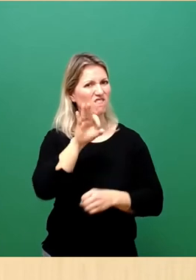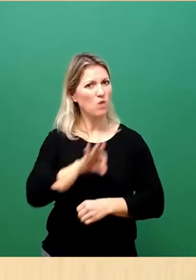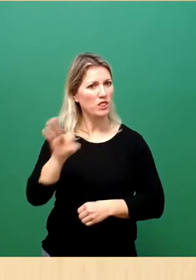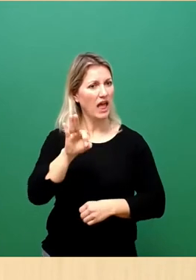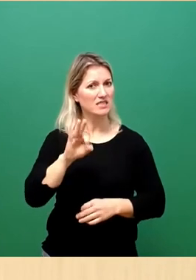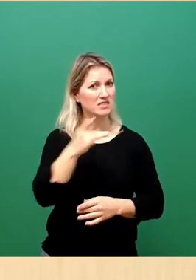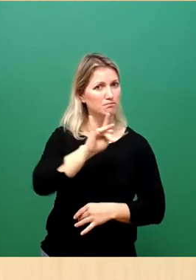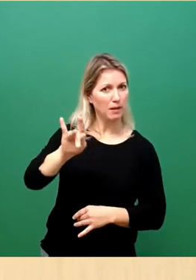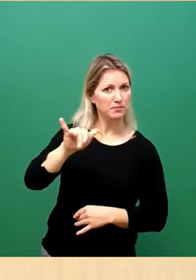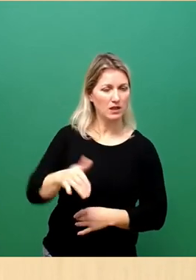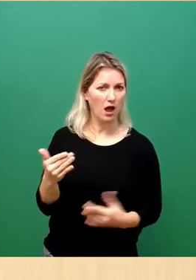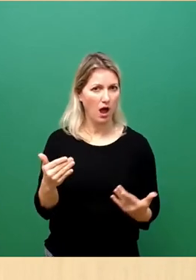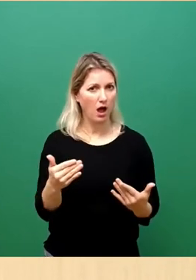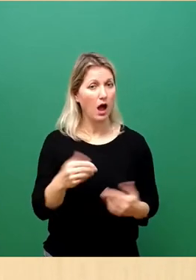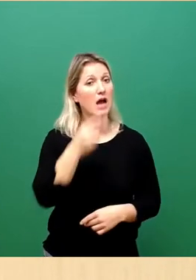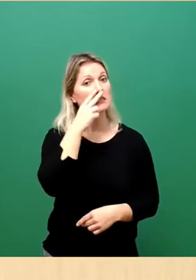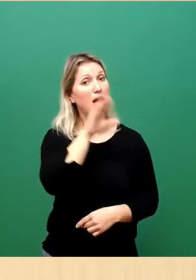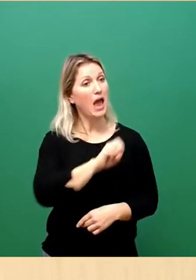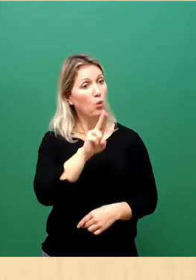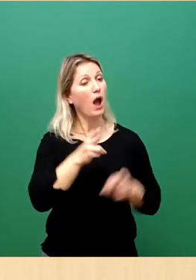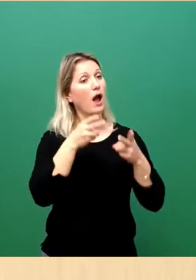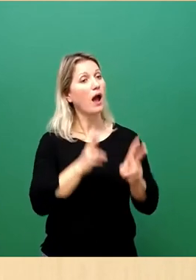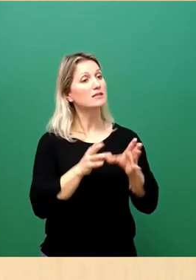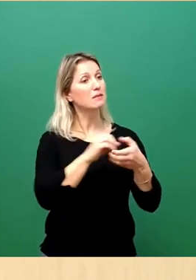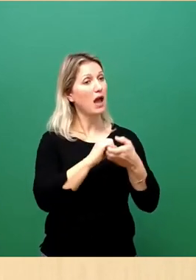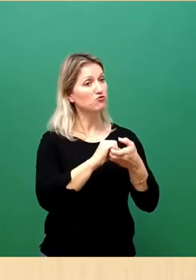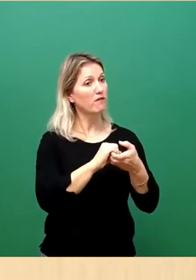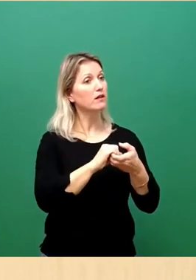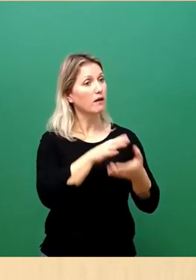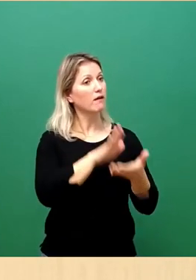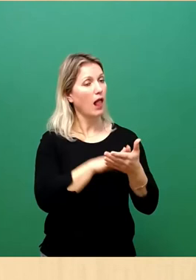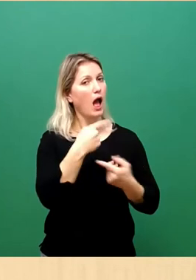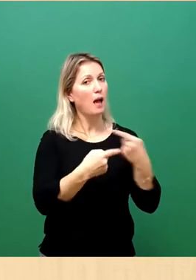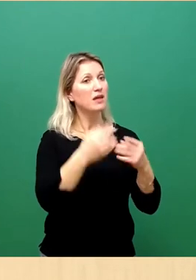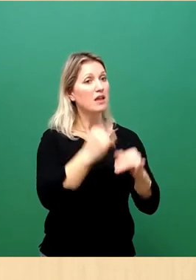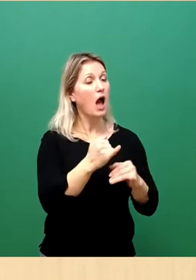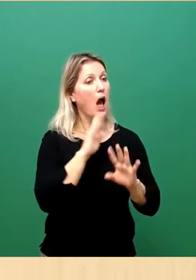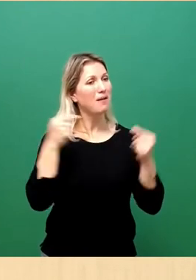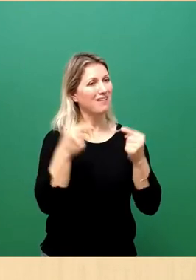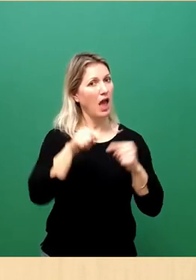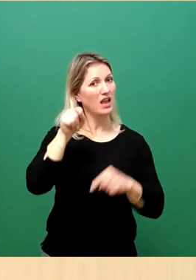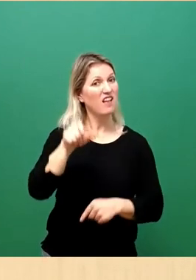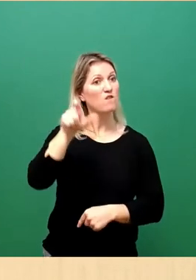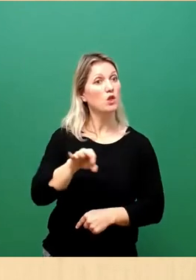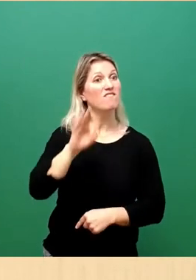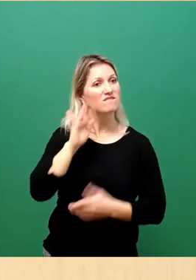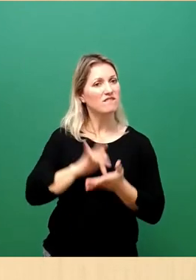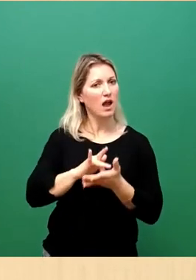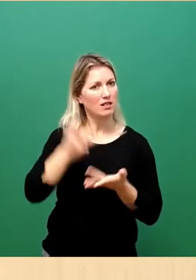Das zeigt wiederum, dass die EU als Rechtsgemeinschaft funktioniert. Sehr gut. Aber sie geht gegen Frontex vor wegen illegalem Verhalten.